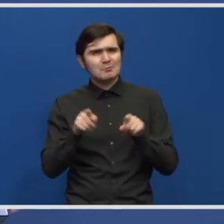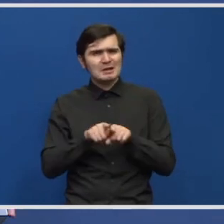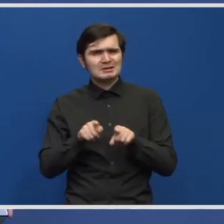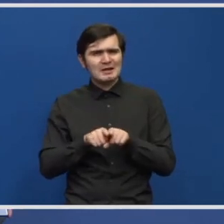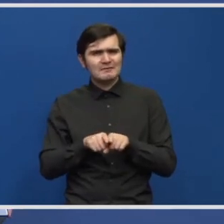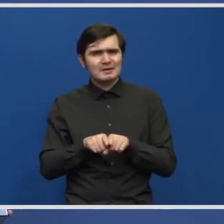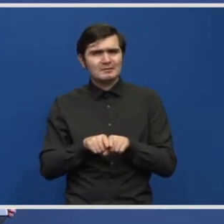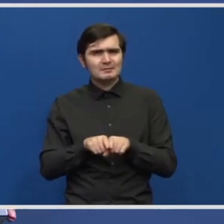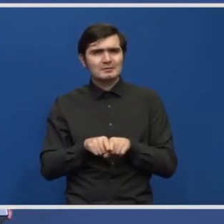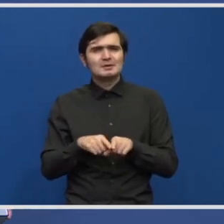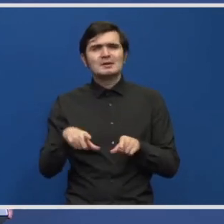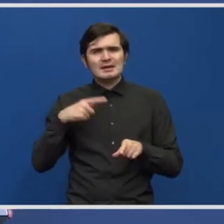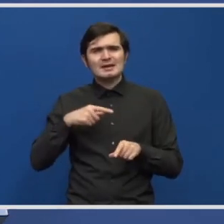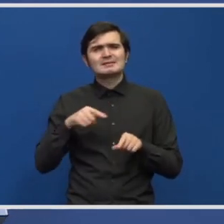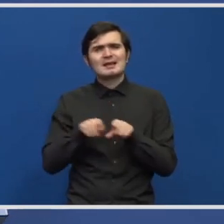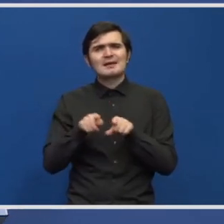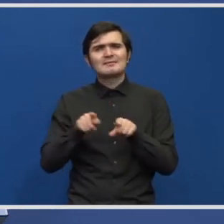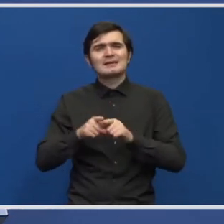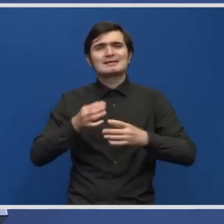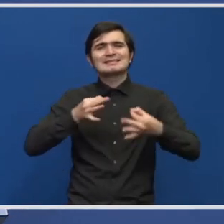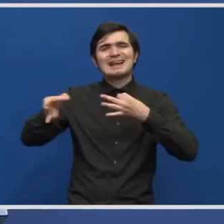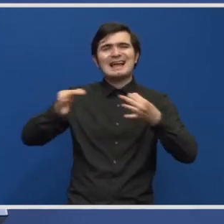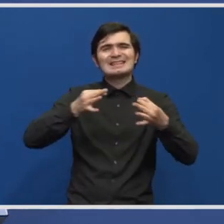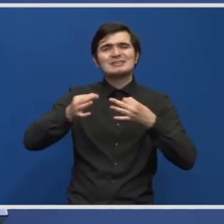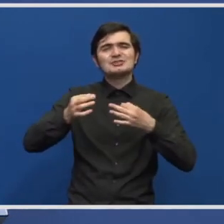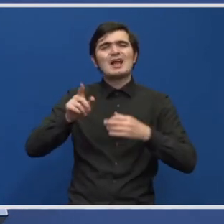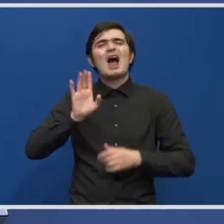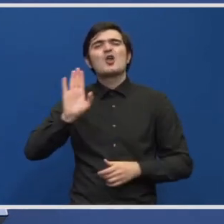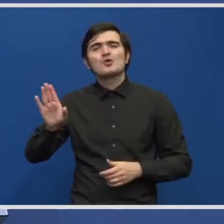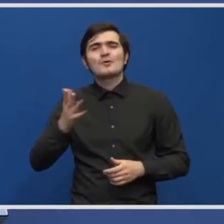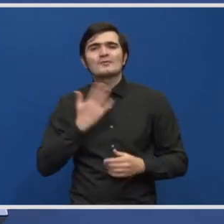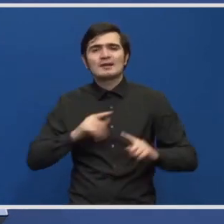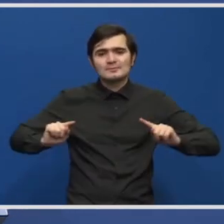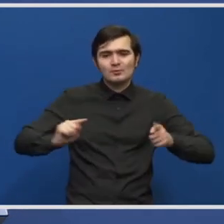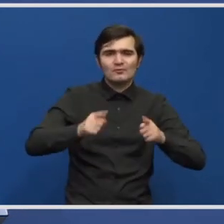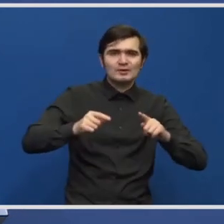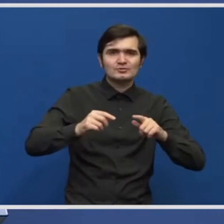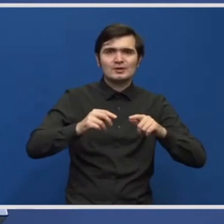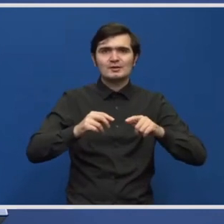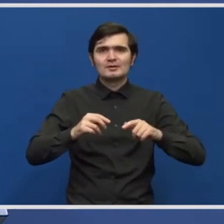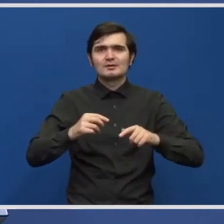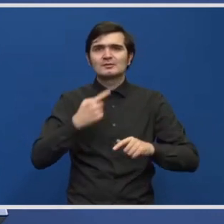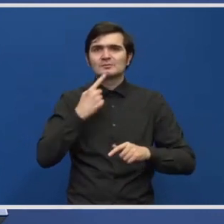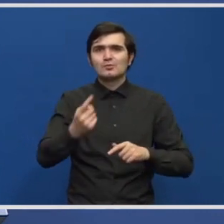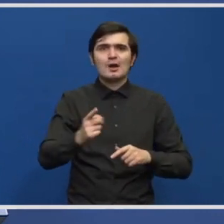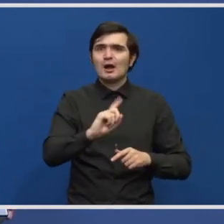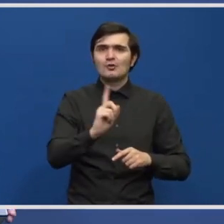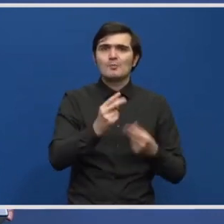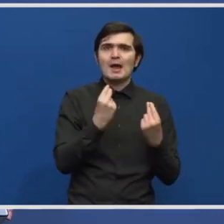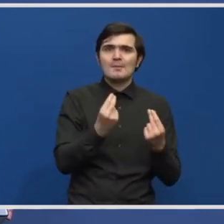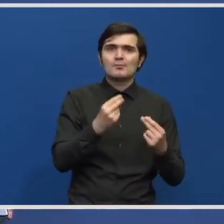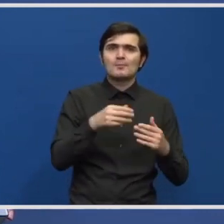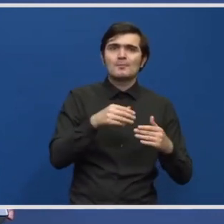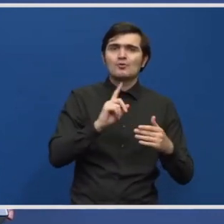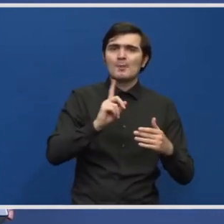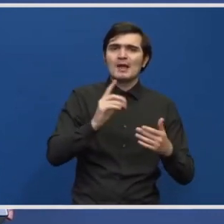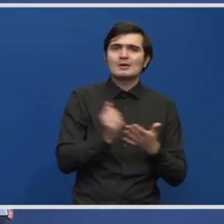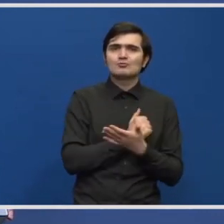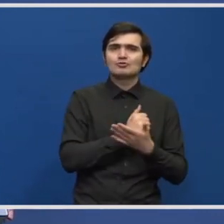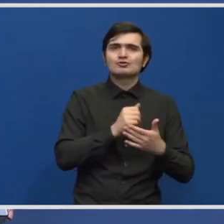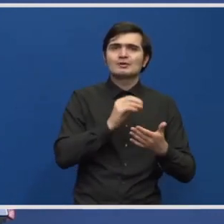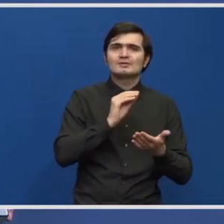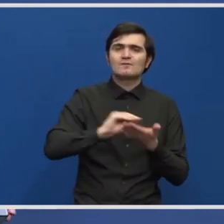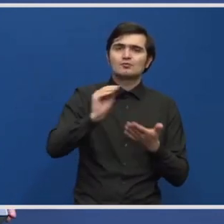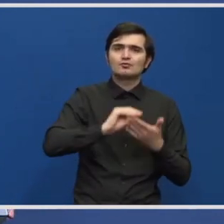De altfel, tactica cunăscută a dumnealor să încerce să inducă disfuncționalități în funcționarea Metro-ului pentru a pune presiune și aș